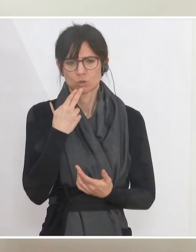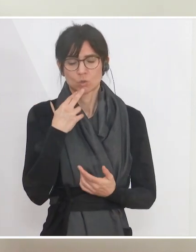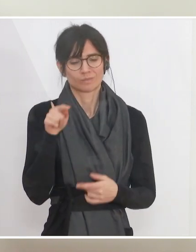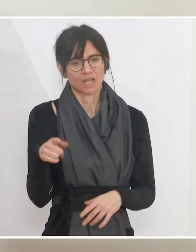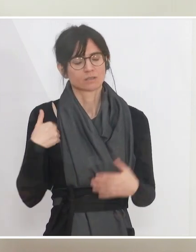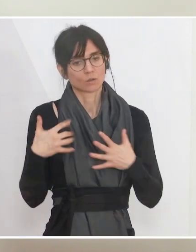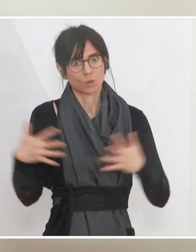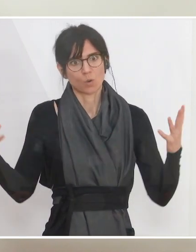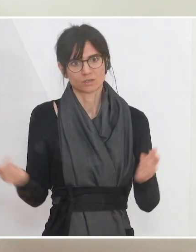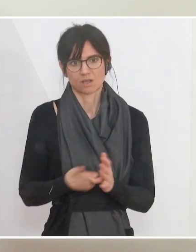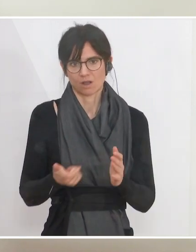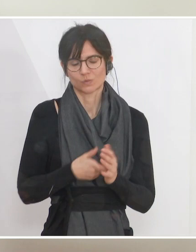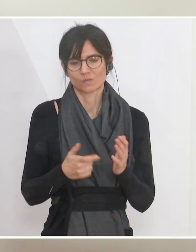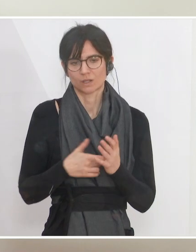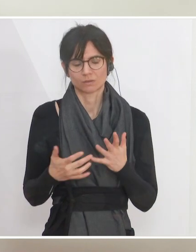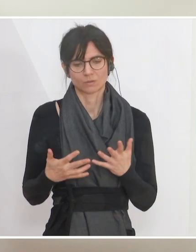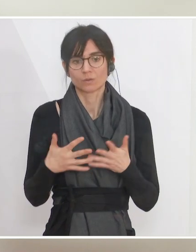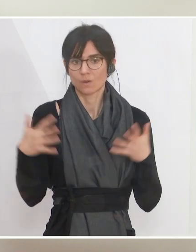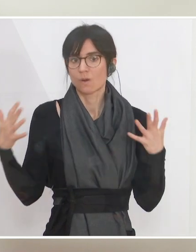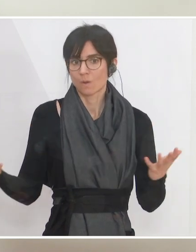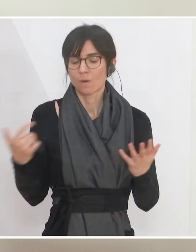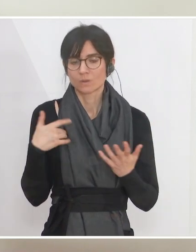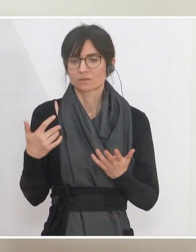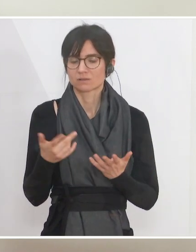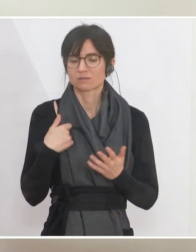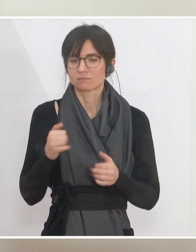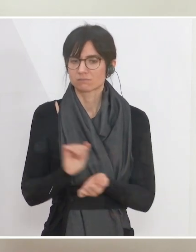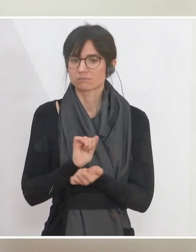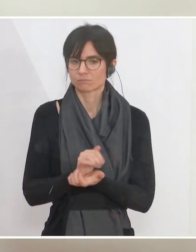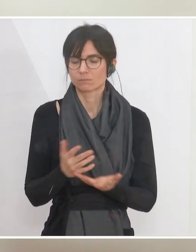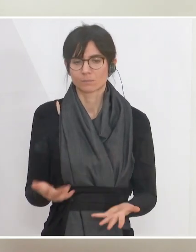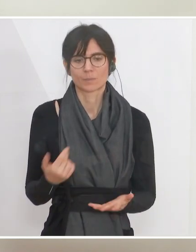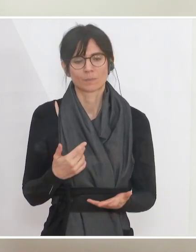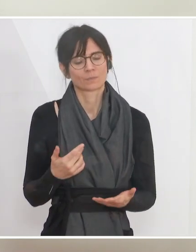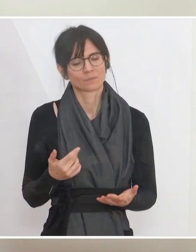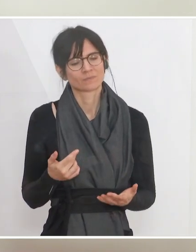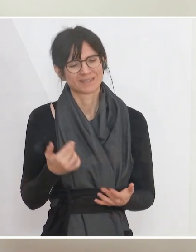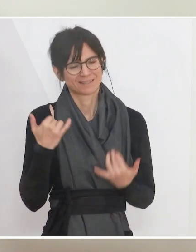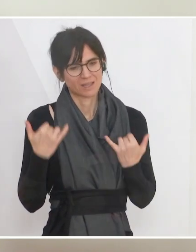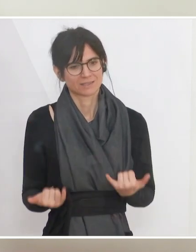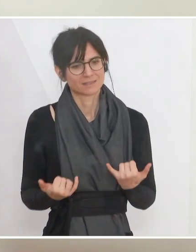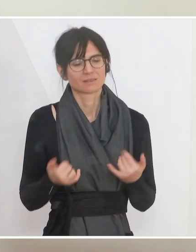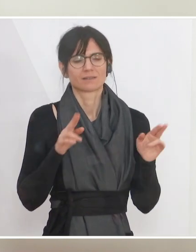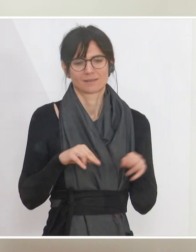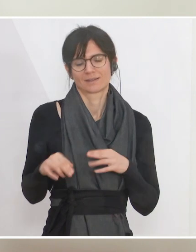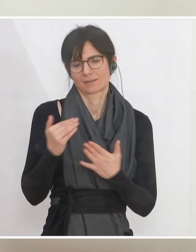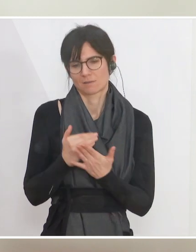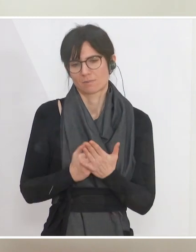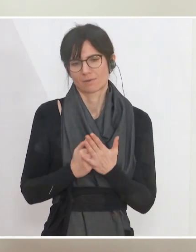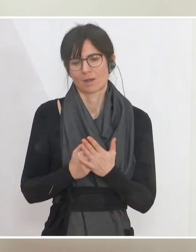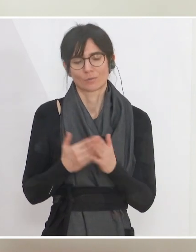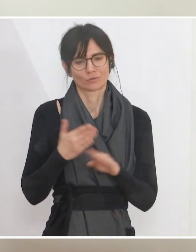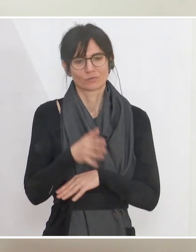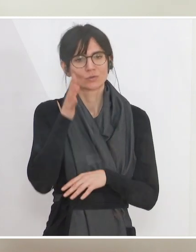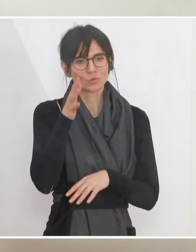eine große Herausforderung, das ist eine große Aufgabe. Aber das ist genau jetzt das richtige Programm und es ist auch für